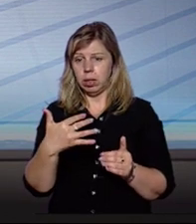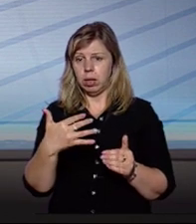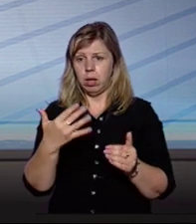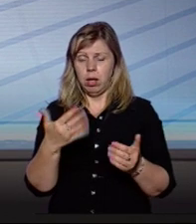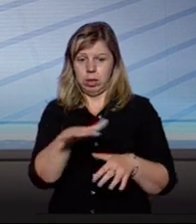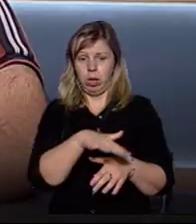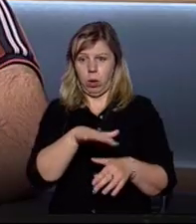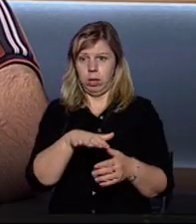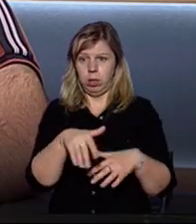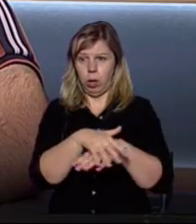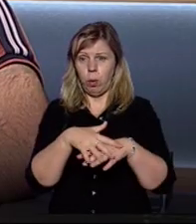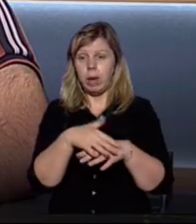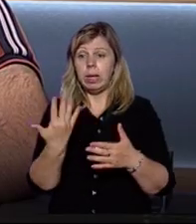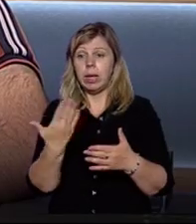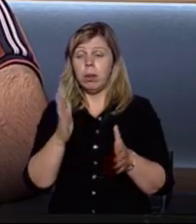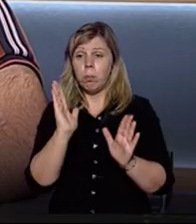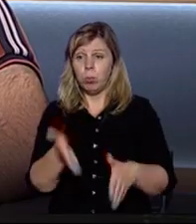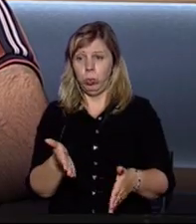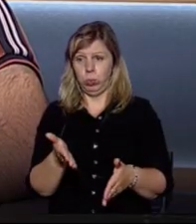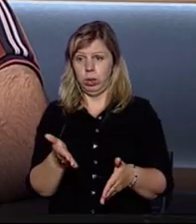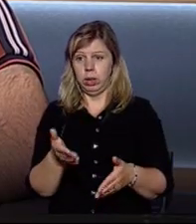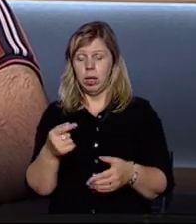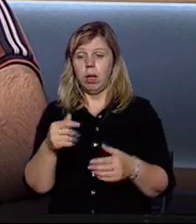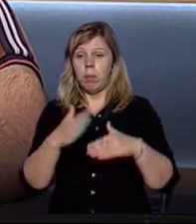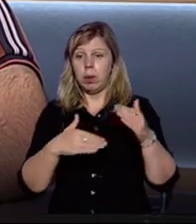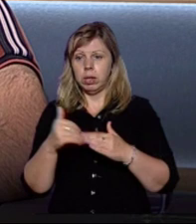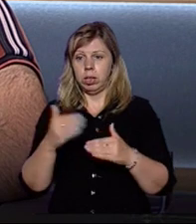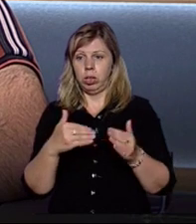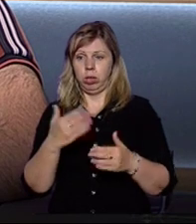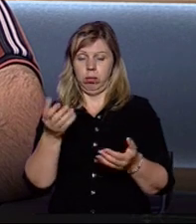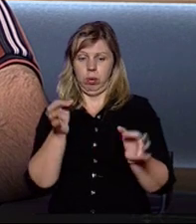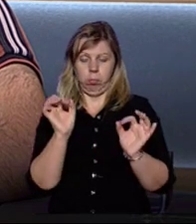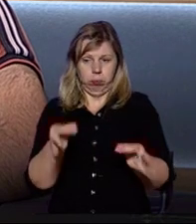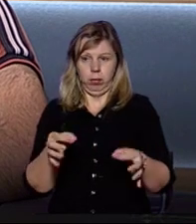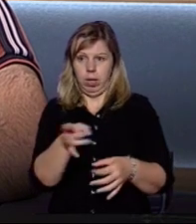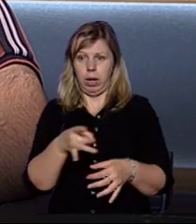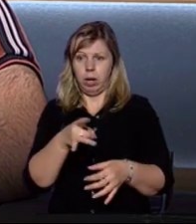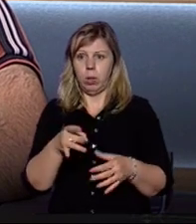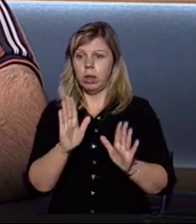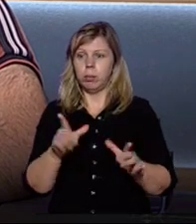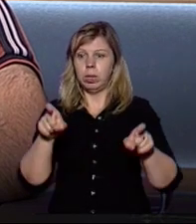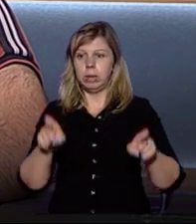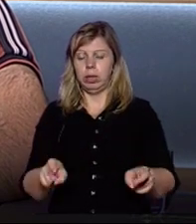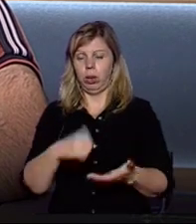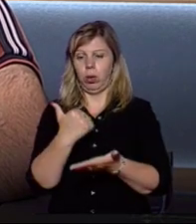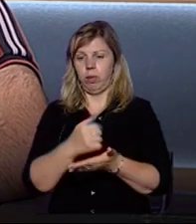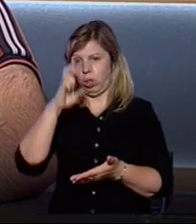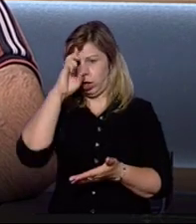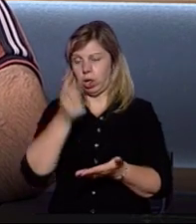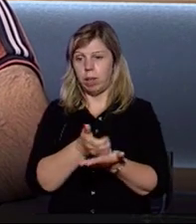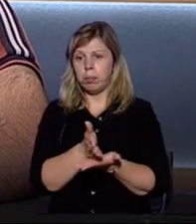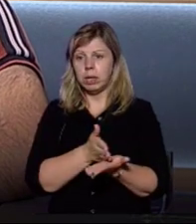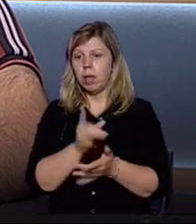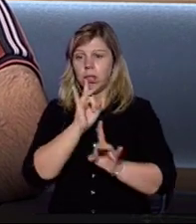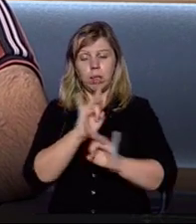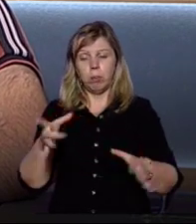'єднаних територіальних громад, які і будуть практично своємірними районами. Просто не буде сидіти голова раді жадміністрації,